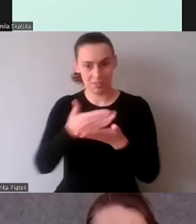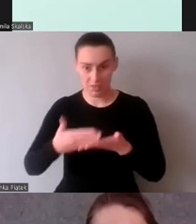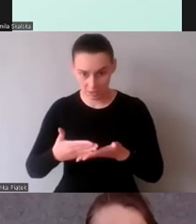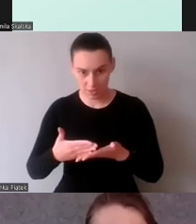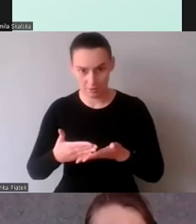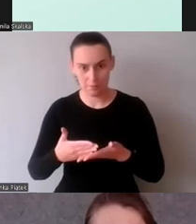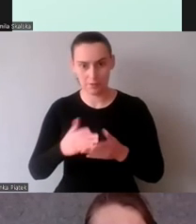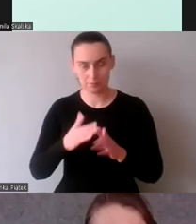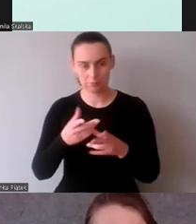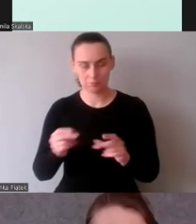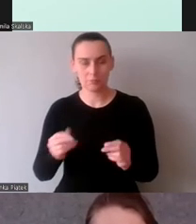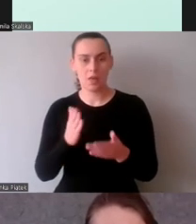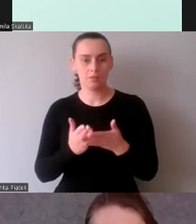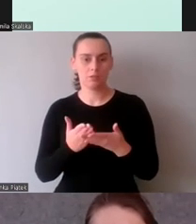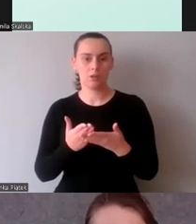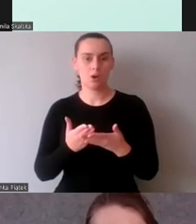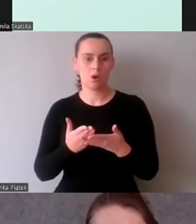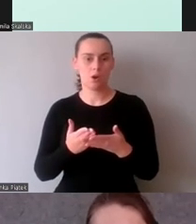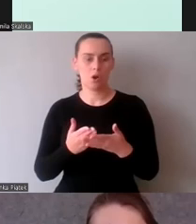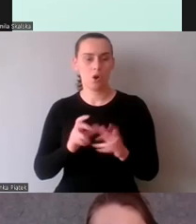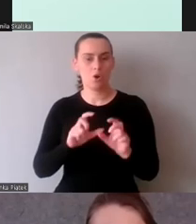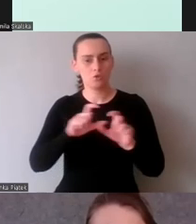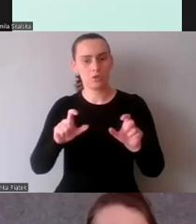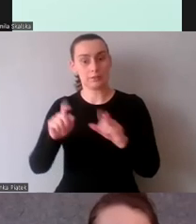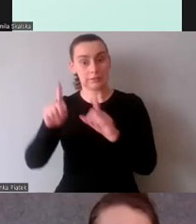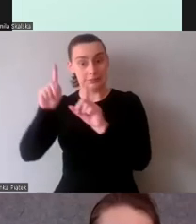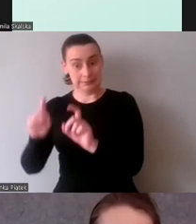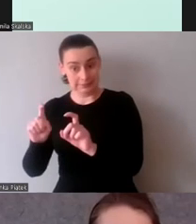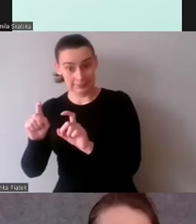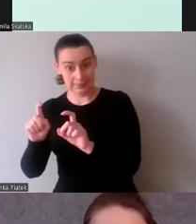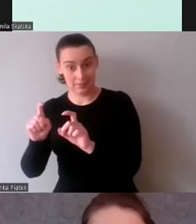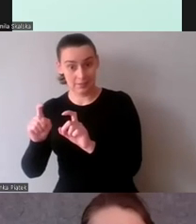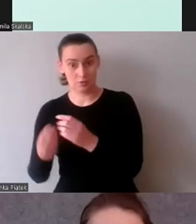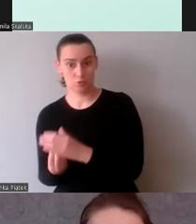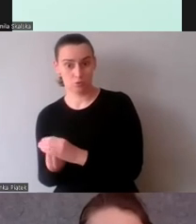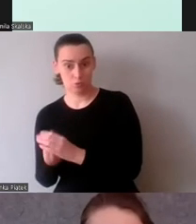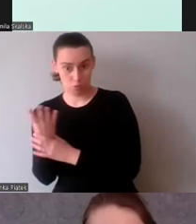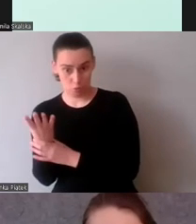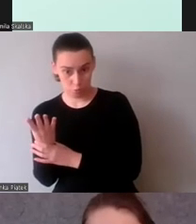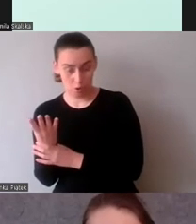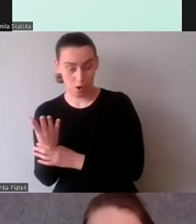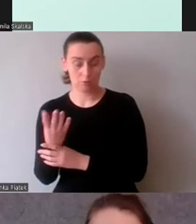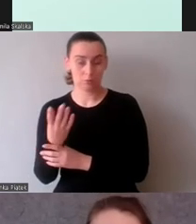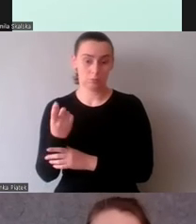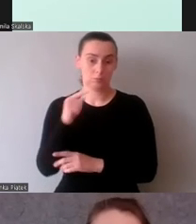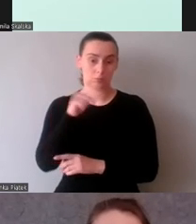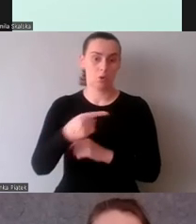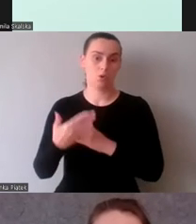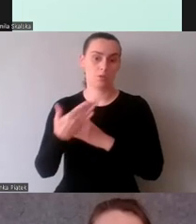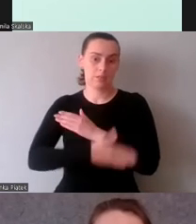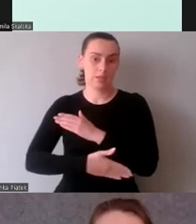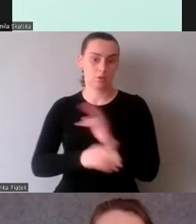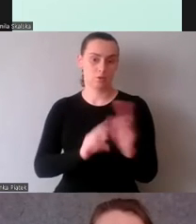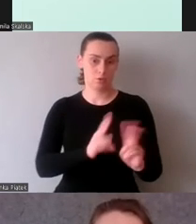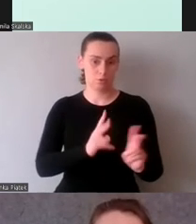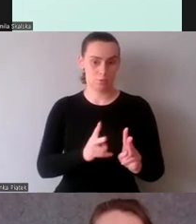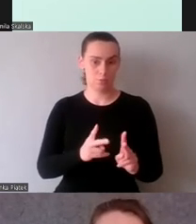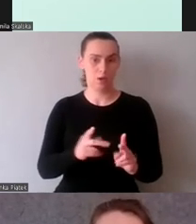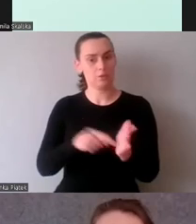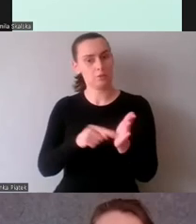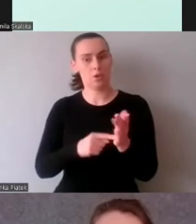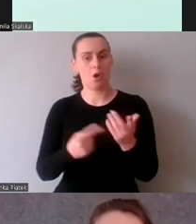rozpoczęcia tekstu źródłowego i do zakończenia tłumaczenia. I to jest liczone jako jedna sekwencja. Podwójna sekwencja.